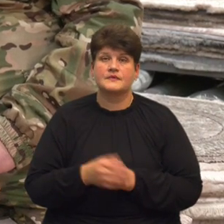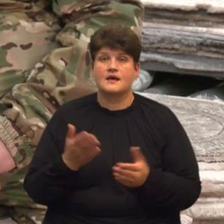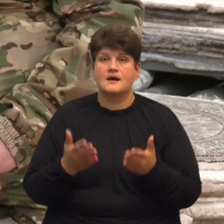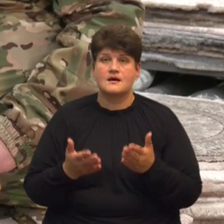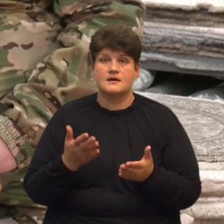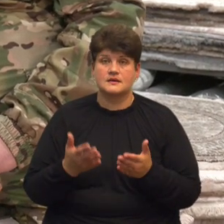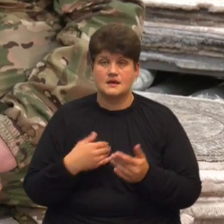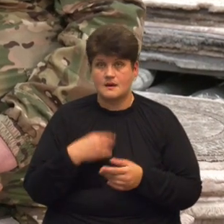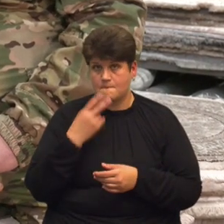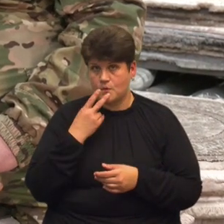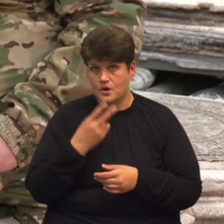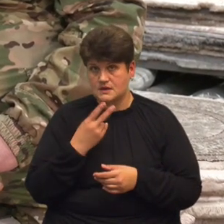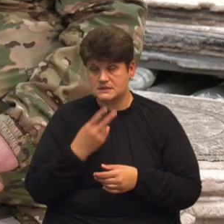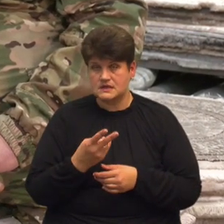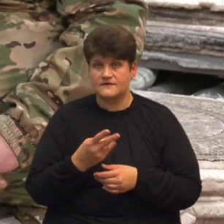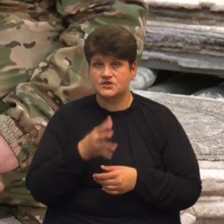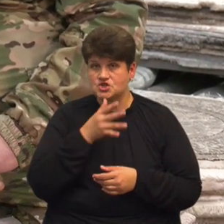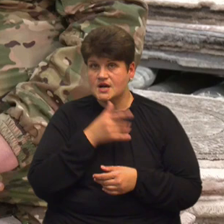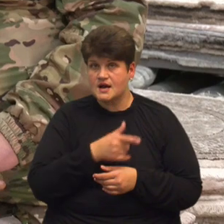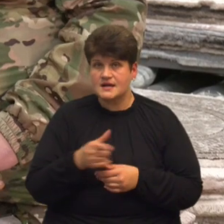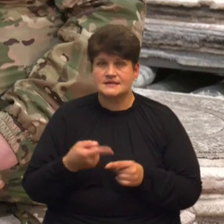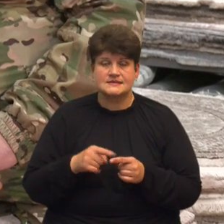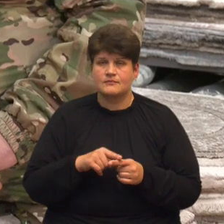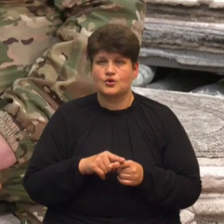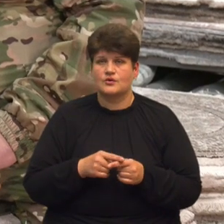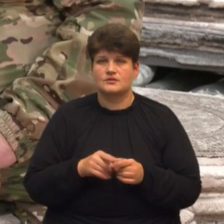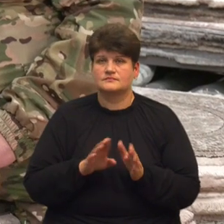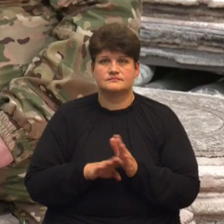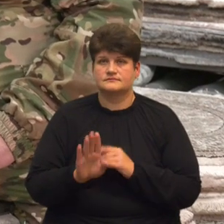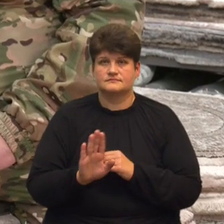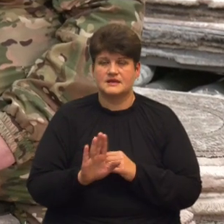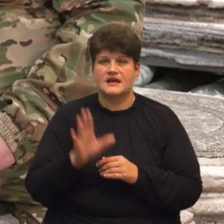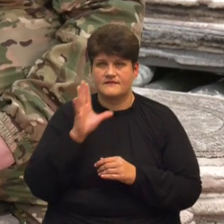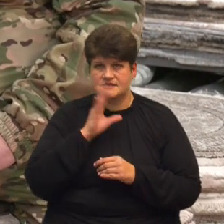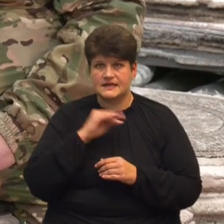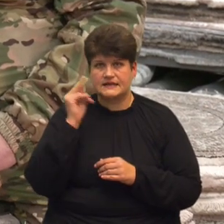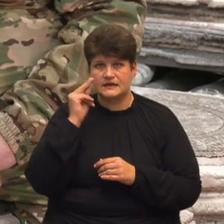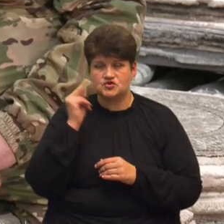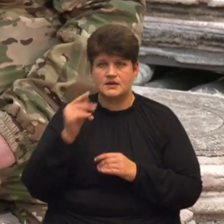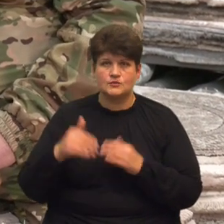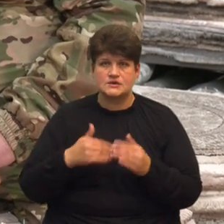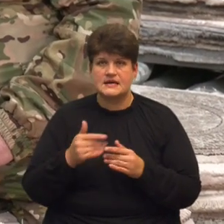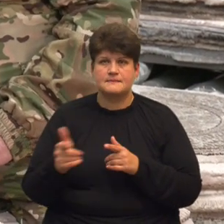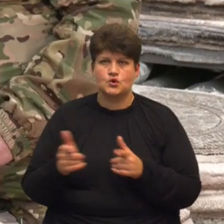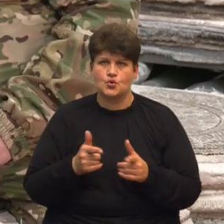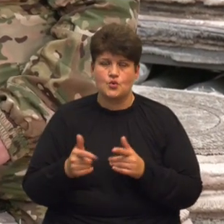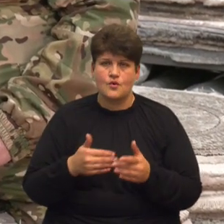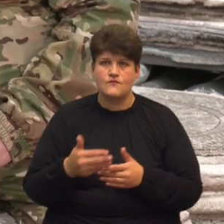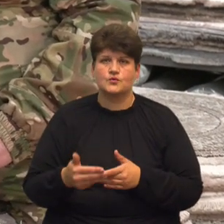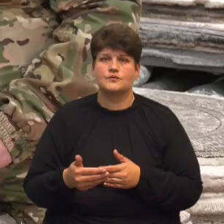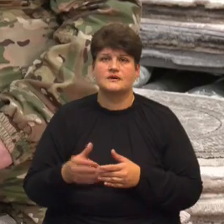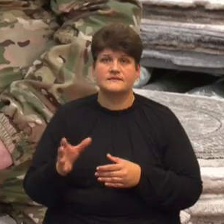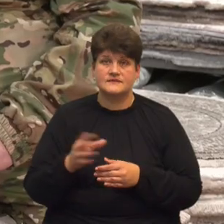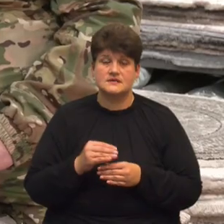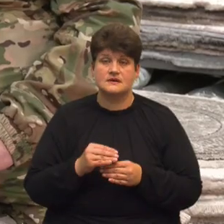показав час, все було не даремно Я встиг на навчальний процес, на підготовку і все